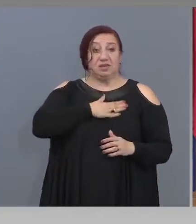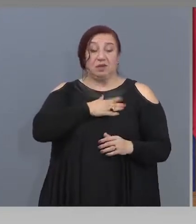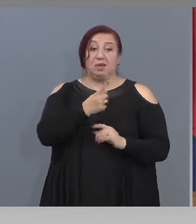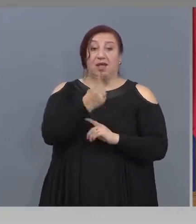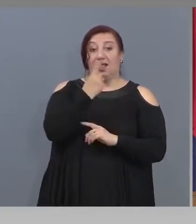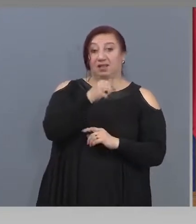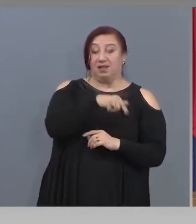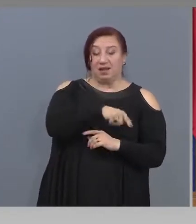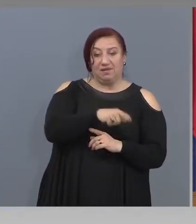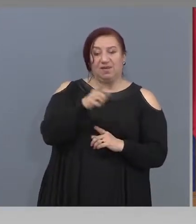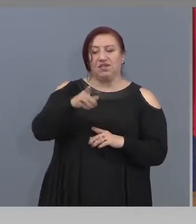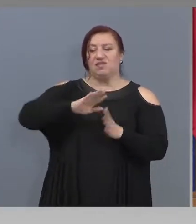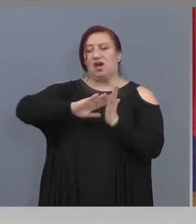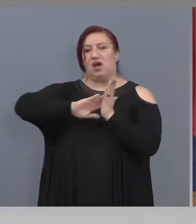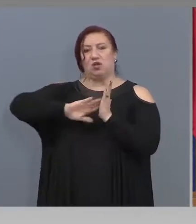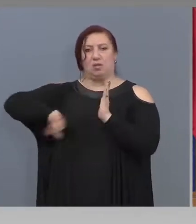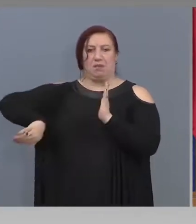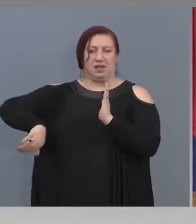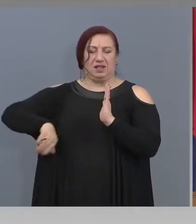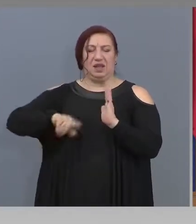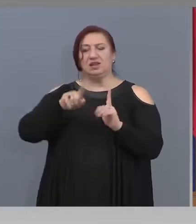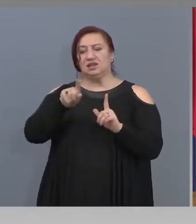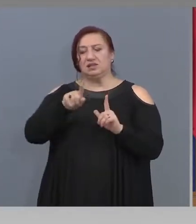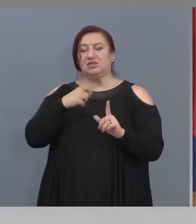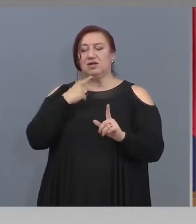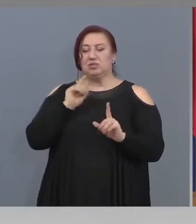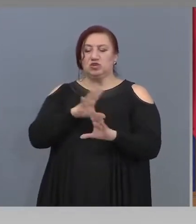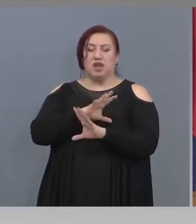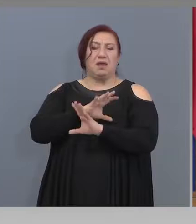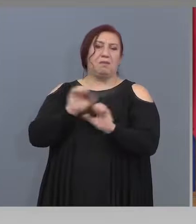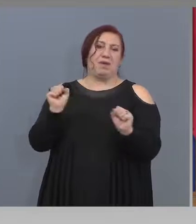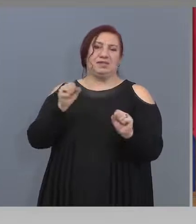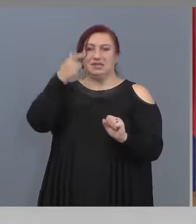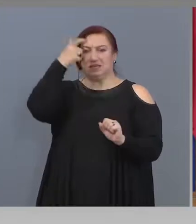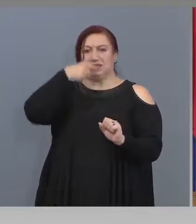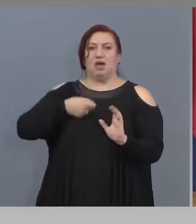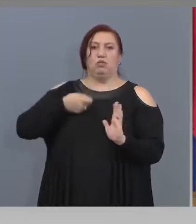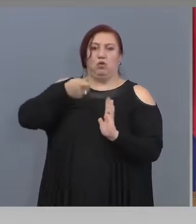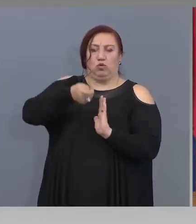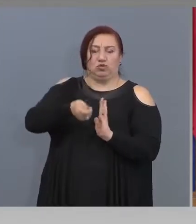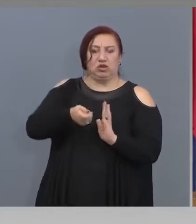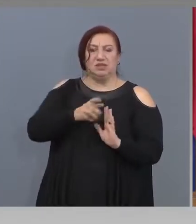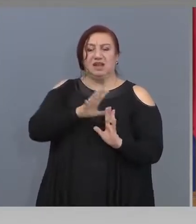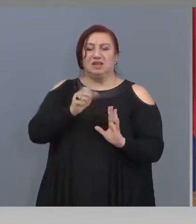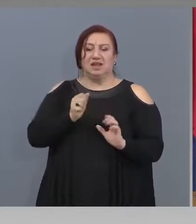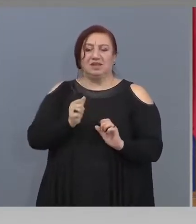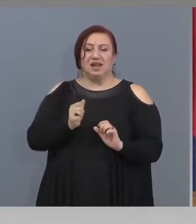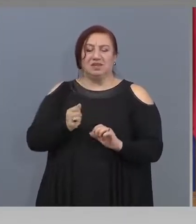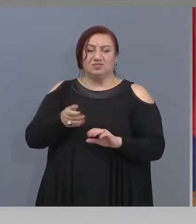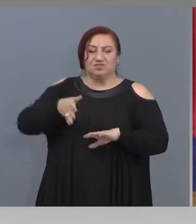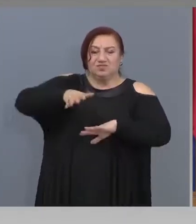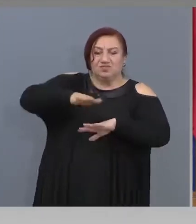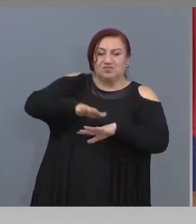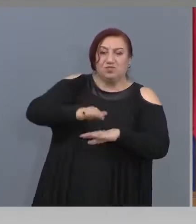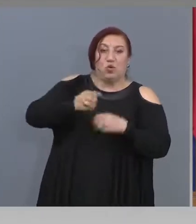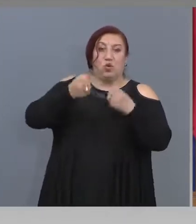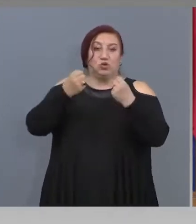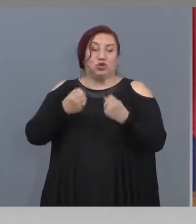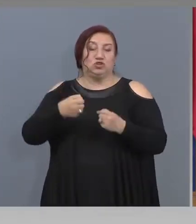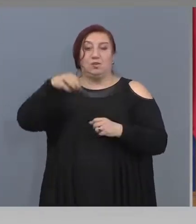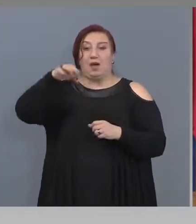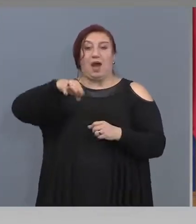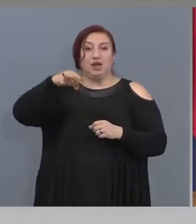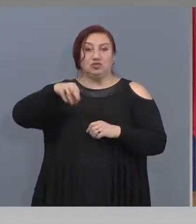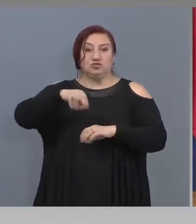са увеличени и бюджетите, за да можем всъщност да го поемем това самоучастие, без да натоварваме качеството на проектите. И